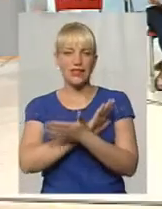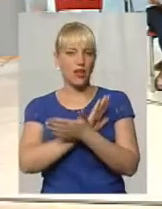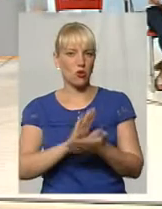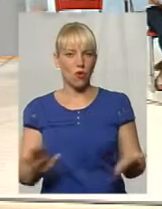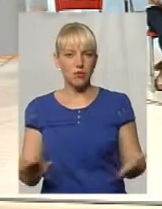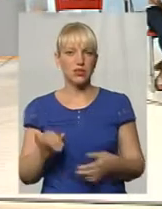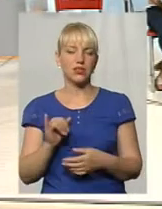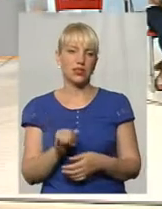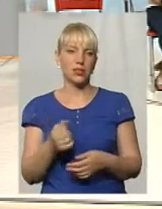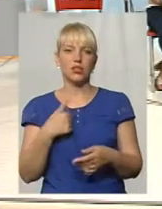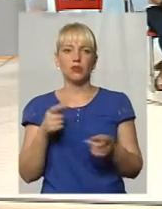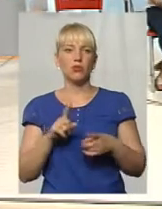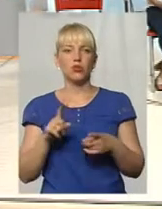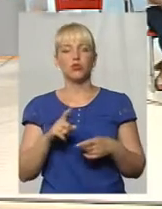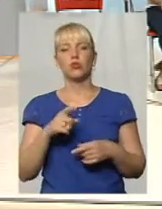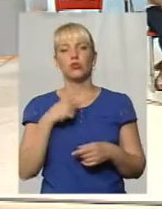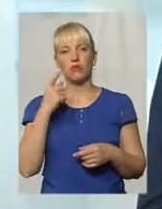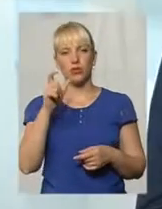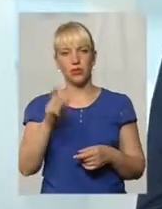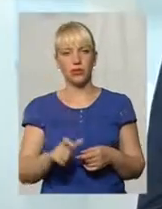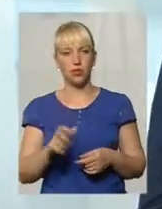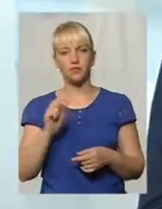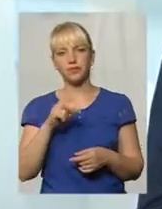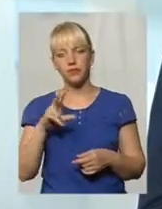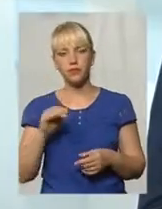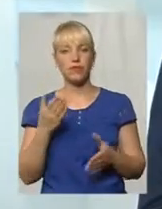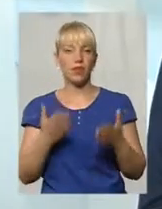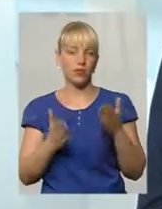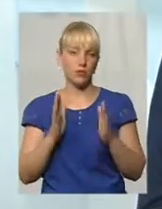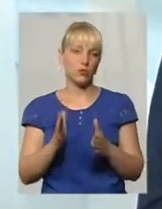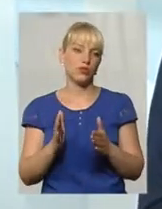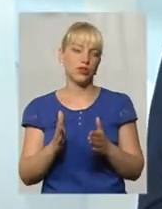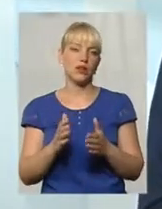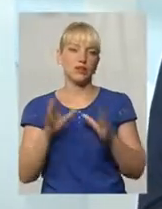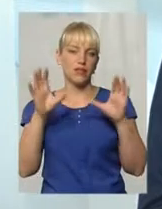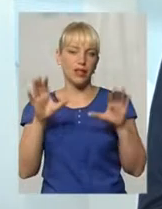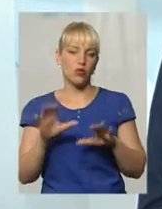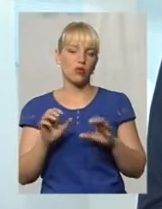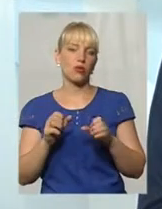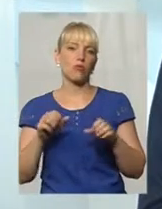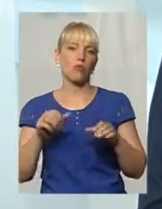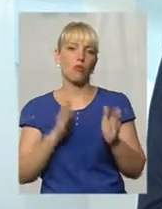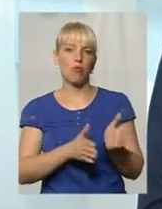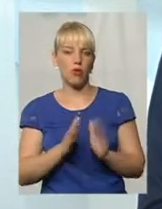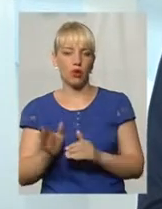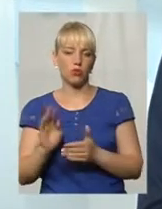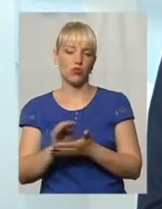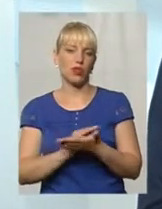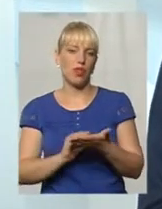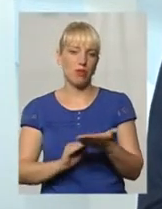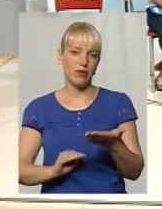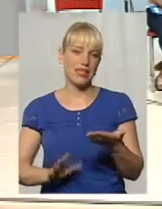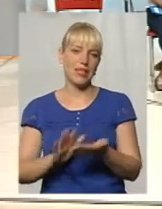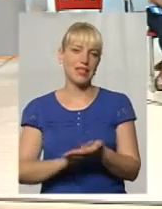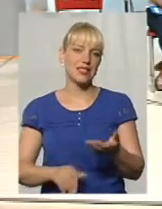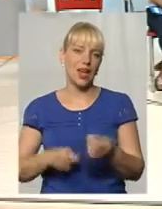про що ви висіплимо громадянином. Але, однак, якщо буде в законному порядку написана заява, я вважаю, що буде розв